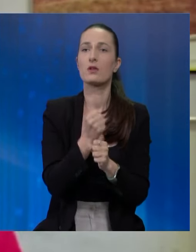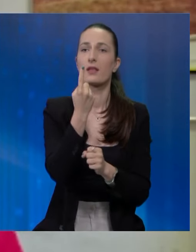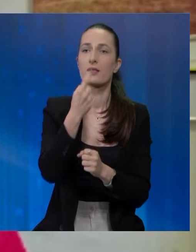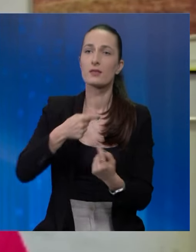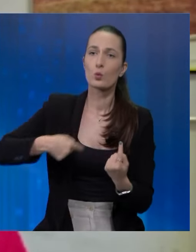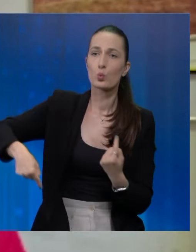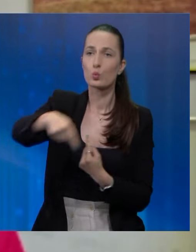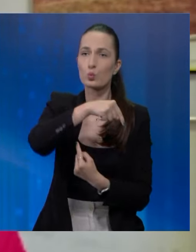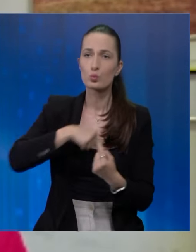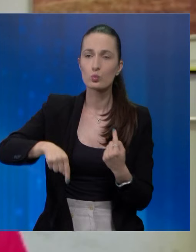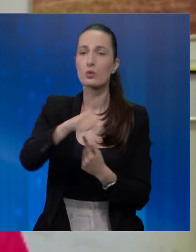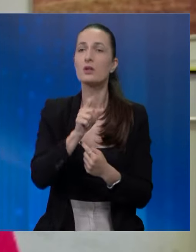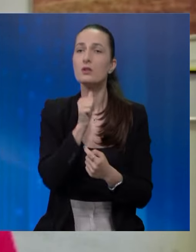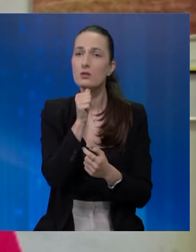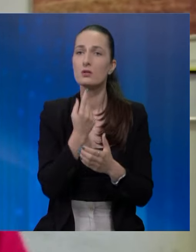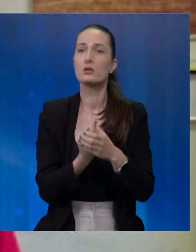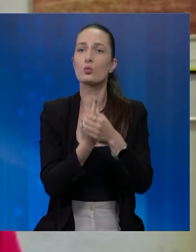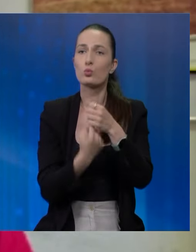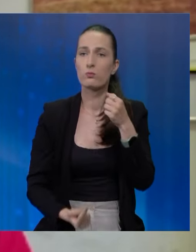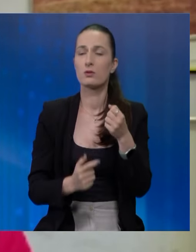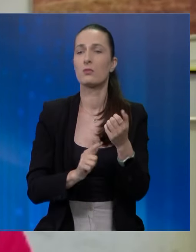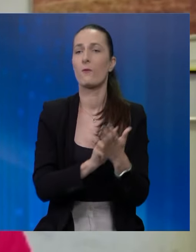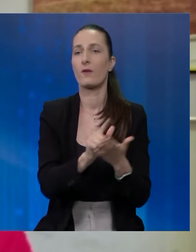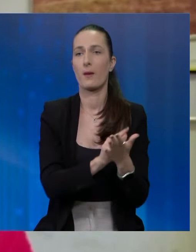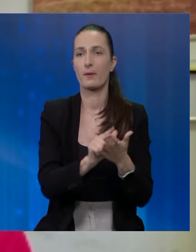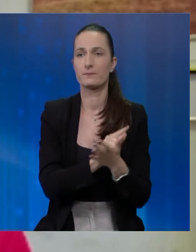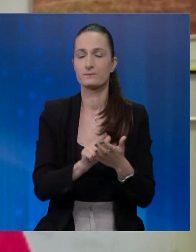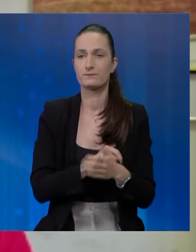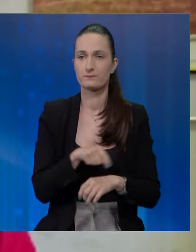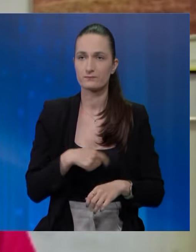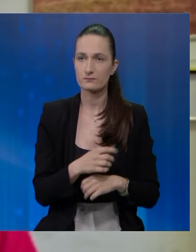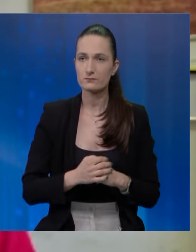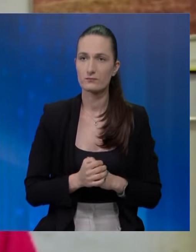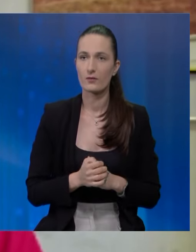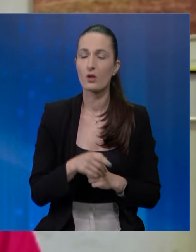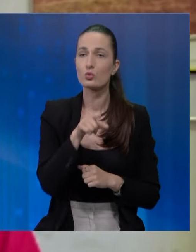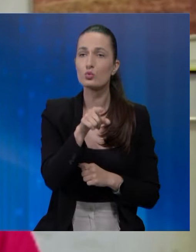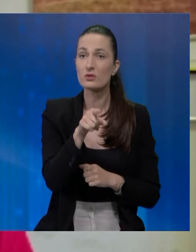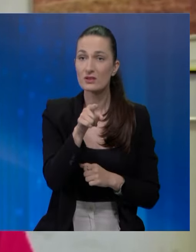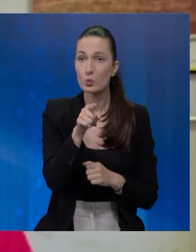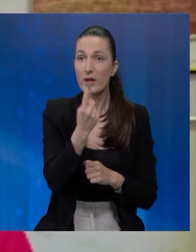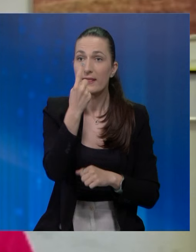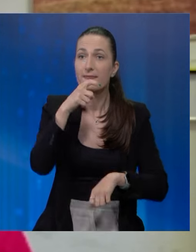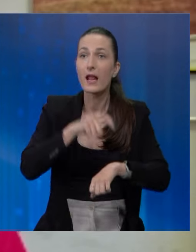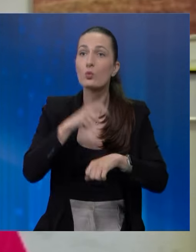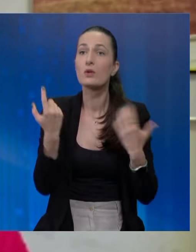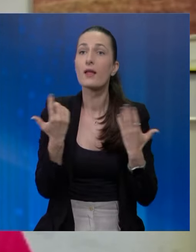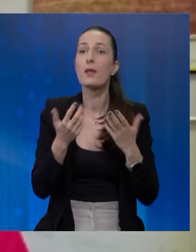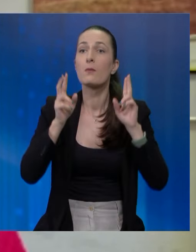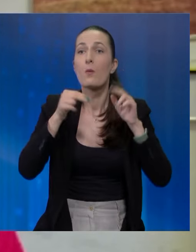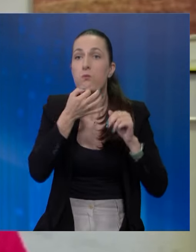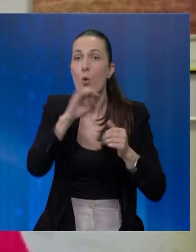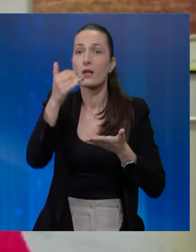Na drugi poziv i na taj način pravimo jedan krug i gubi se vrijeme. A u biti to je taj